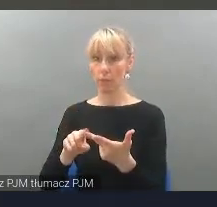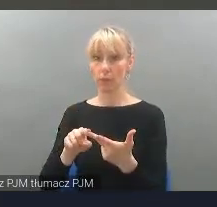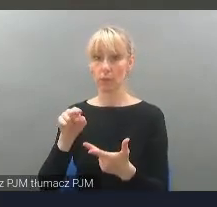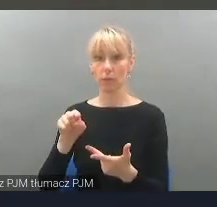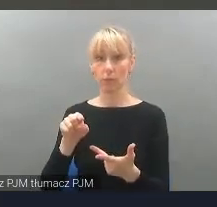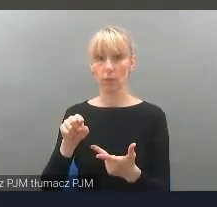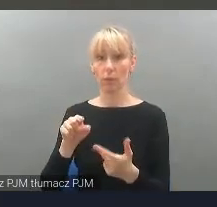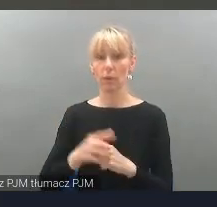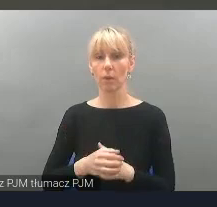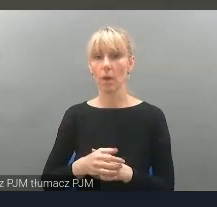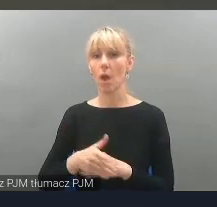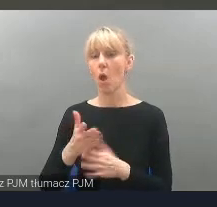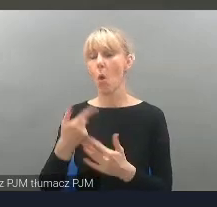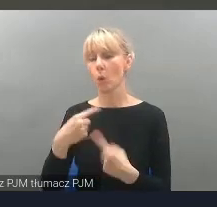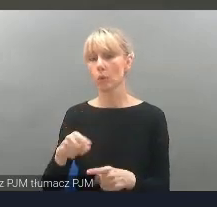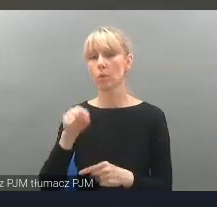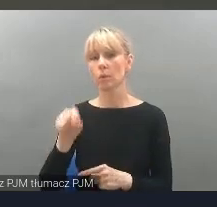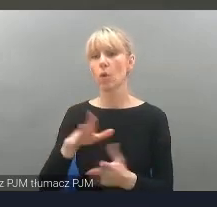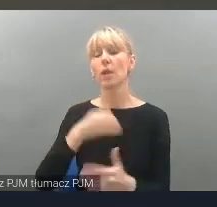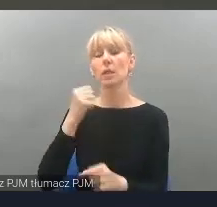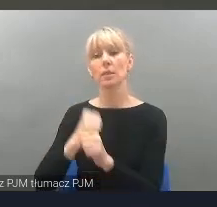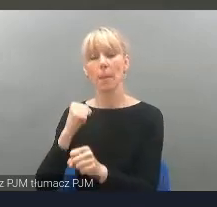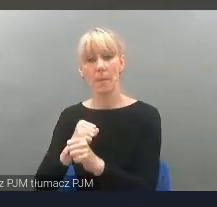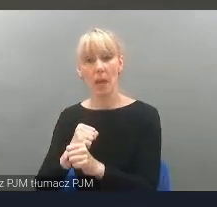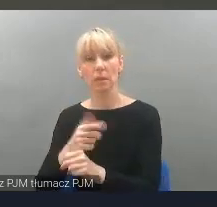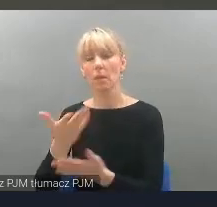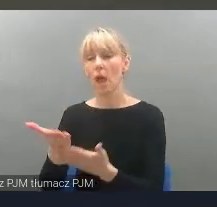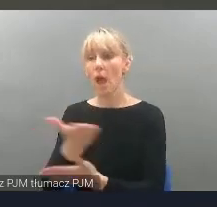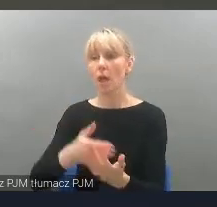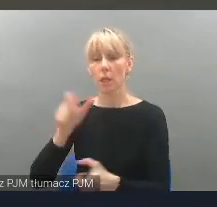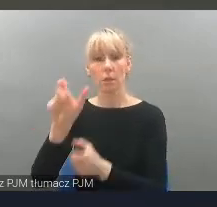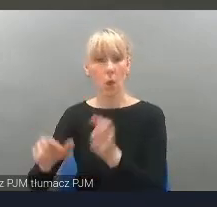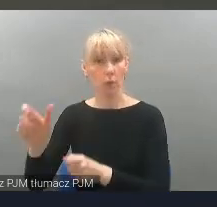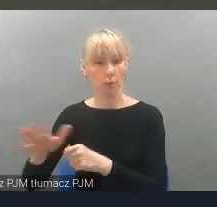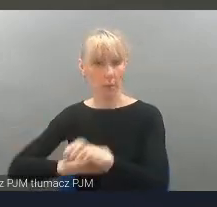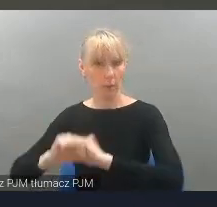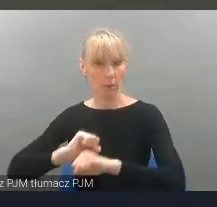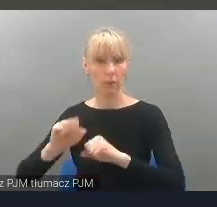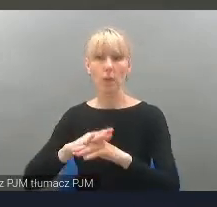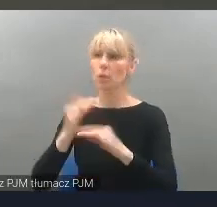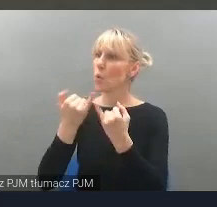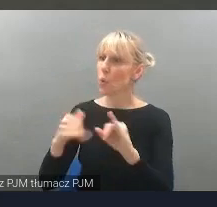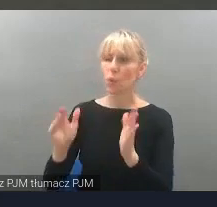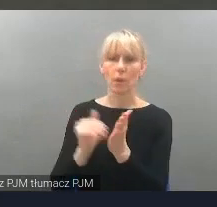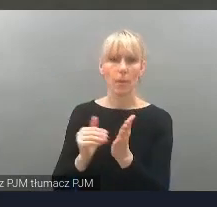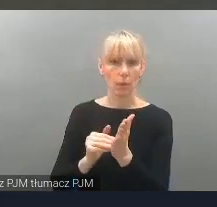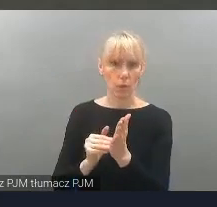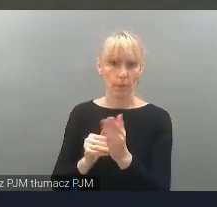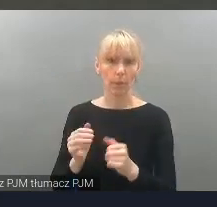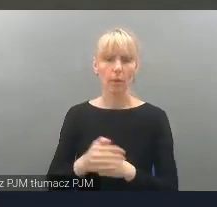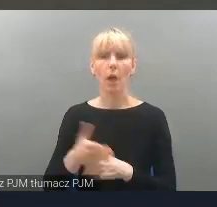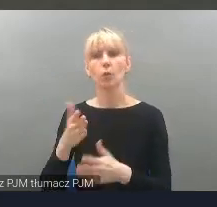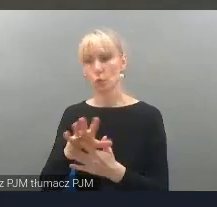Jest to praca na rzecz osób z niepełnosprawnościami, na rzecz osób z różnymi potrzebami w naszych